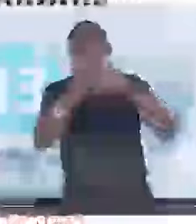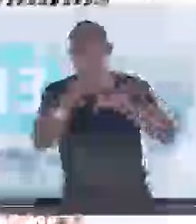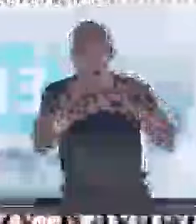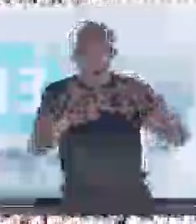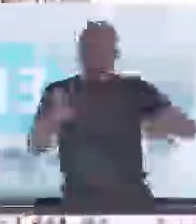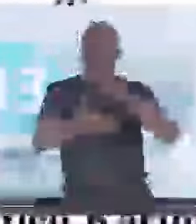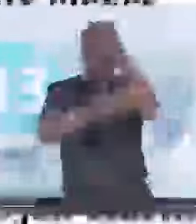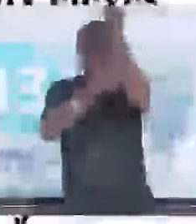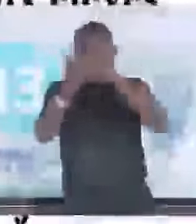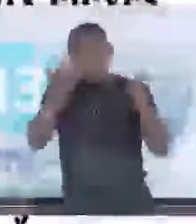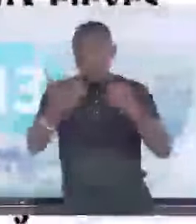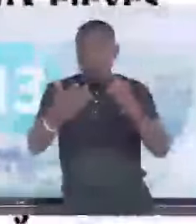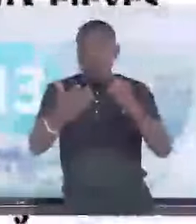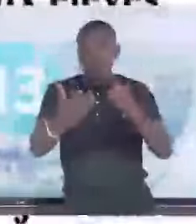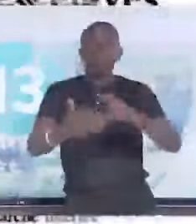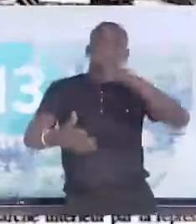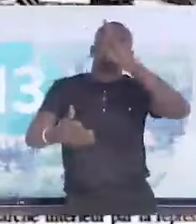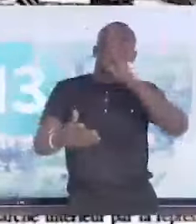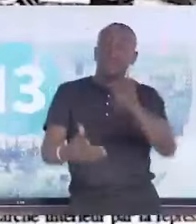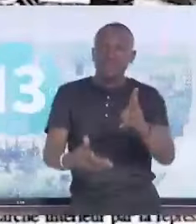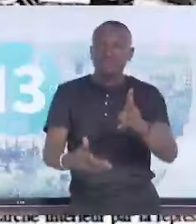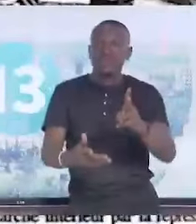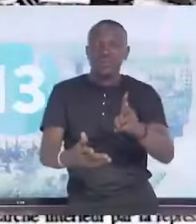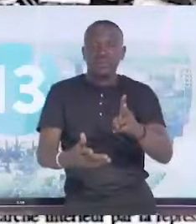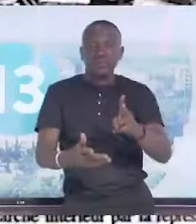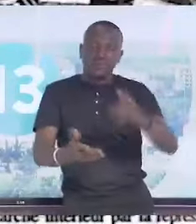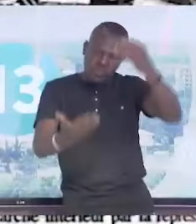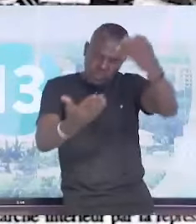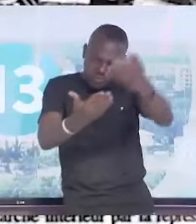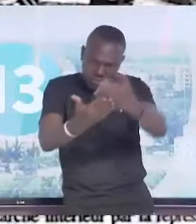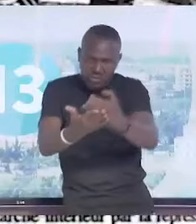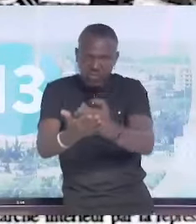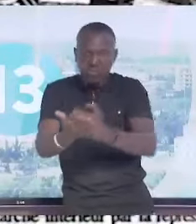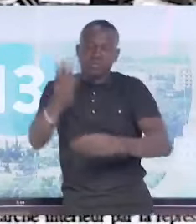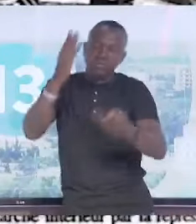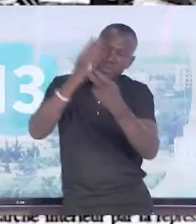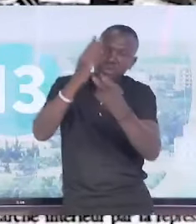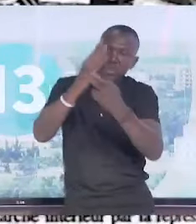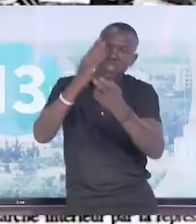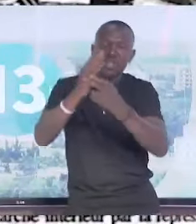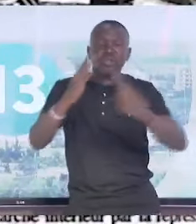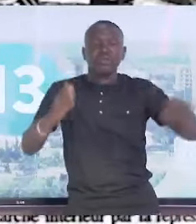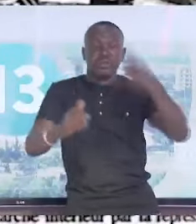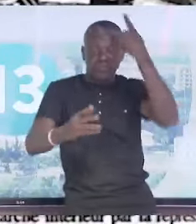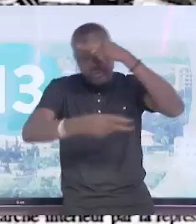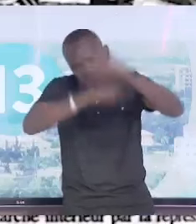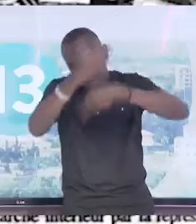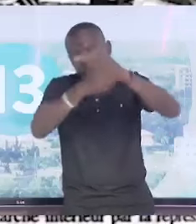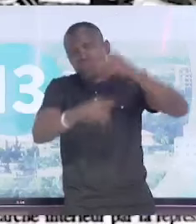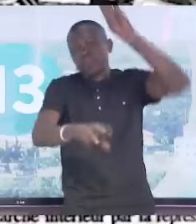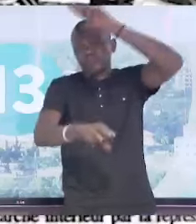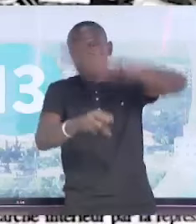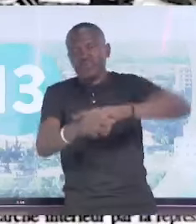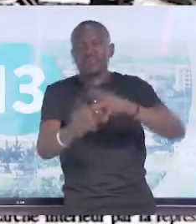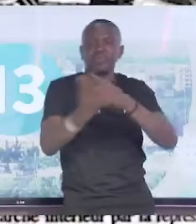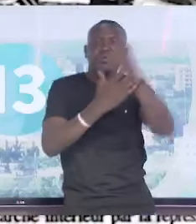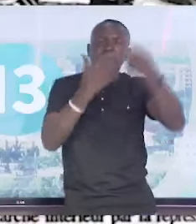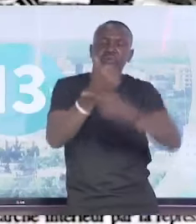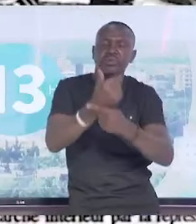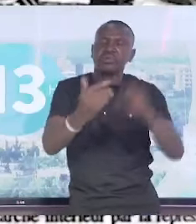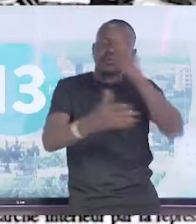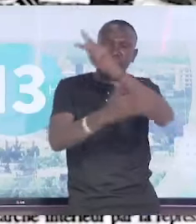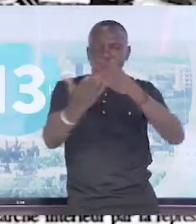assez illustrative. Dans un compte rendu de la revue technique de la politique nationale sur la mise en œuvre du plan d'action pour la